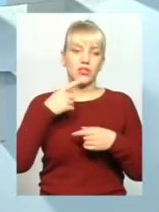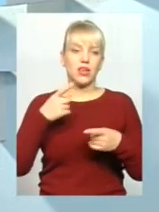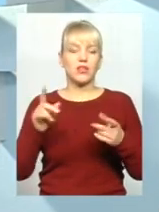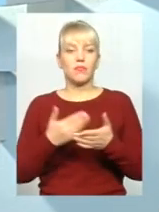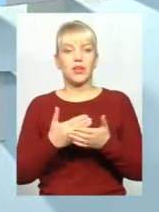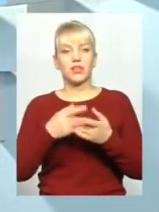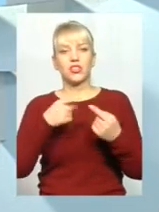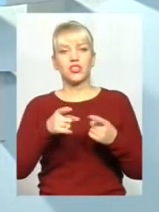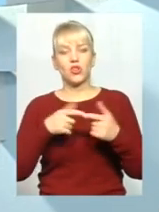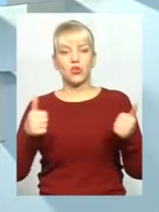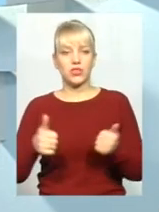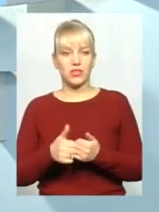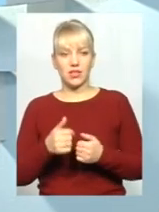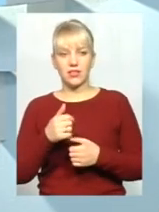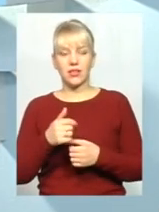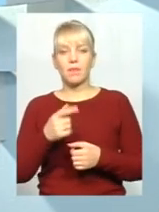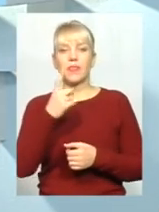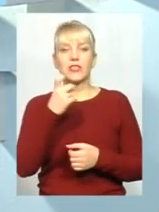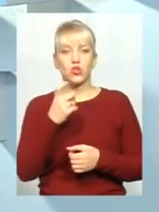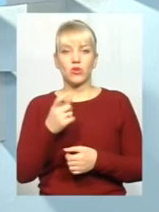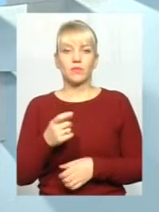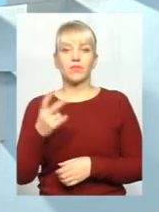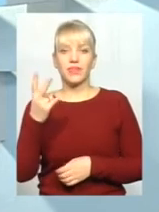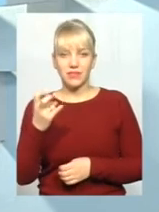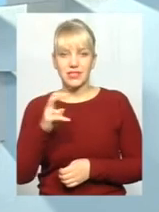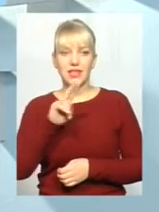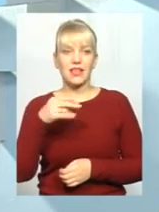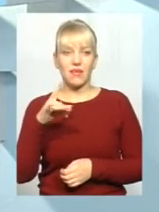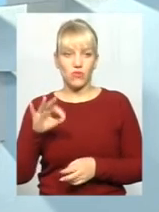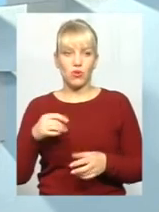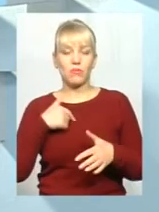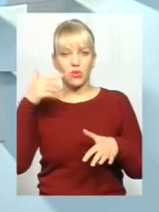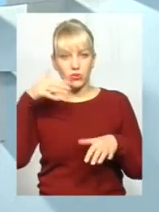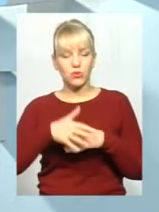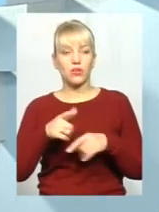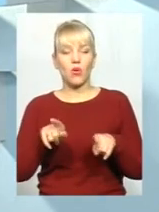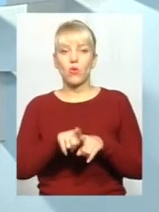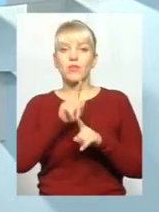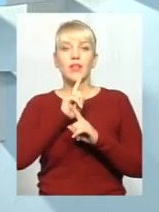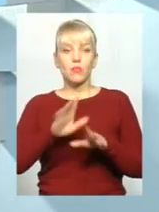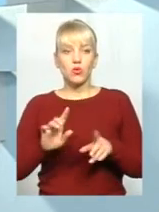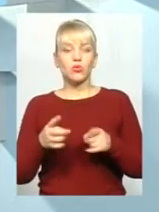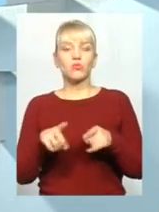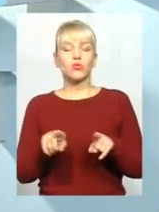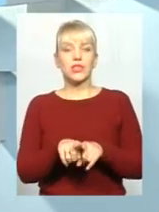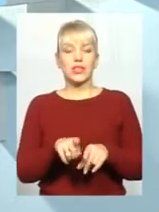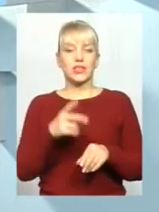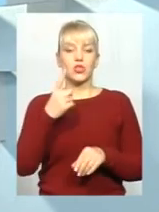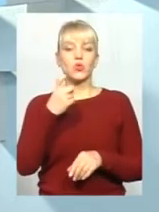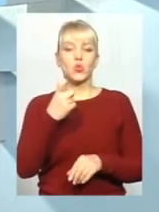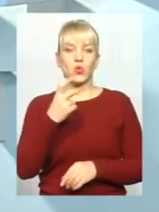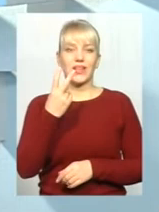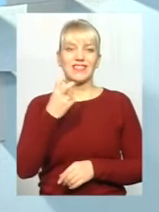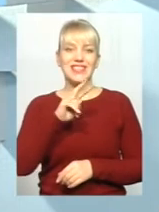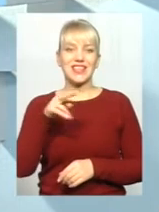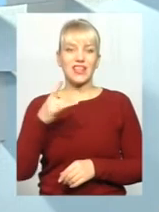інші організації і так далі. 100-200 євро, ми теж розуміємо, що такого не буде. Тому що така цифра 100-200 євро,